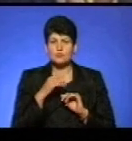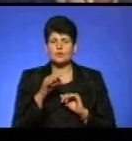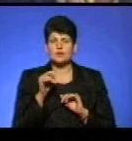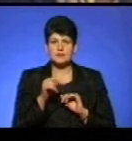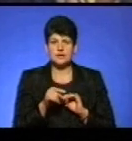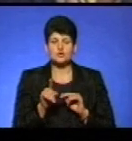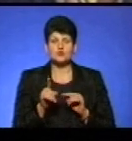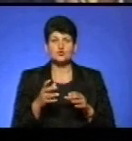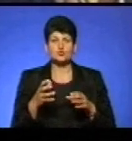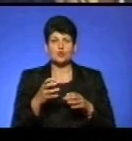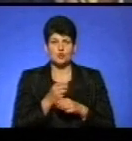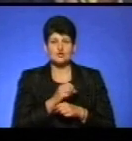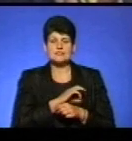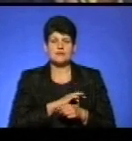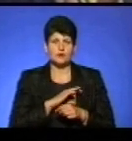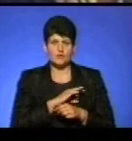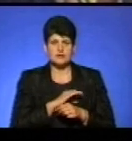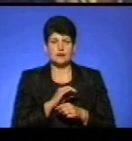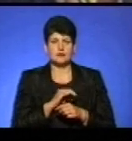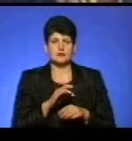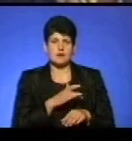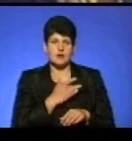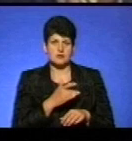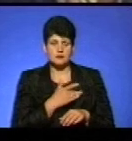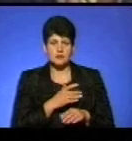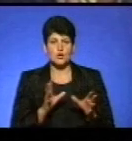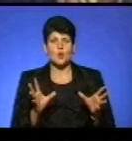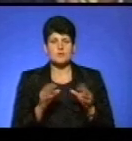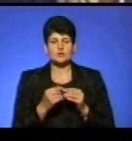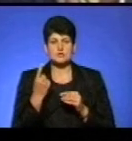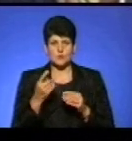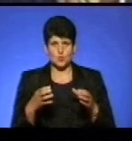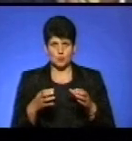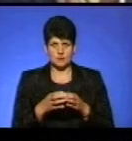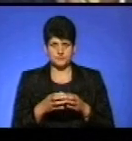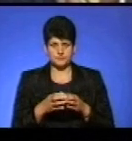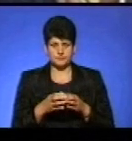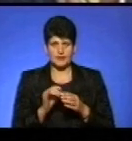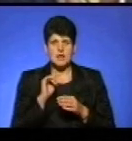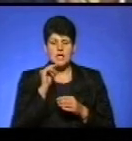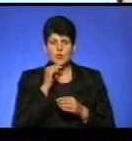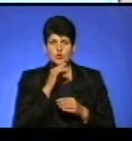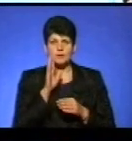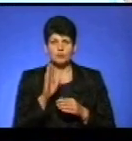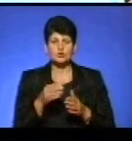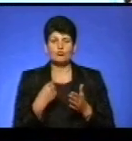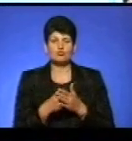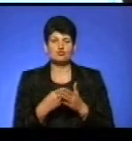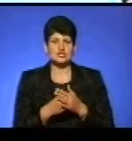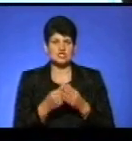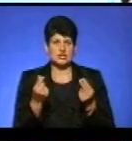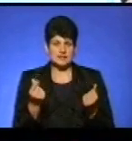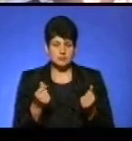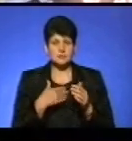це ж скорочуються вихователі, няня, і об'єднуються в одну групу, і економія до бюджету. Хоча ми теж